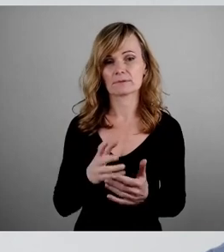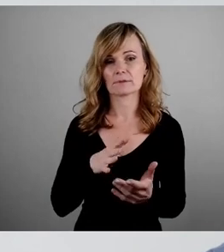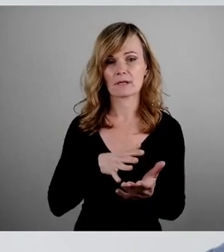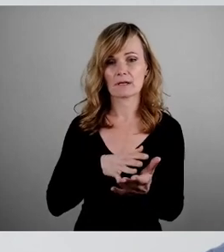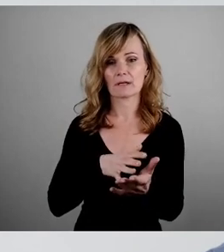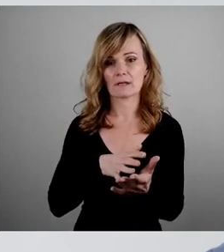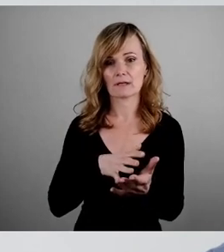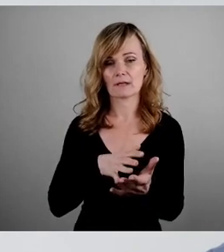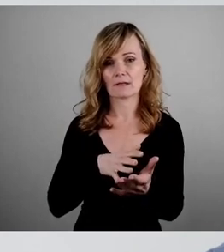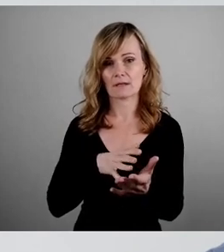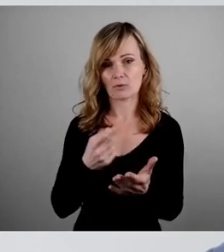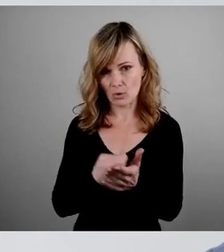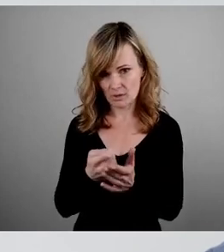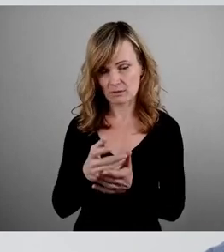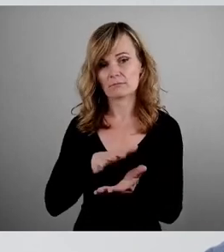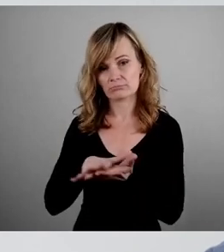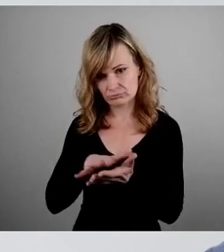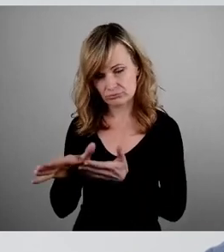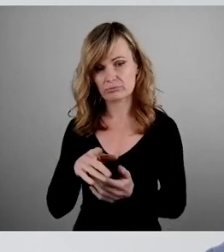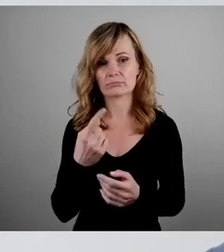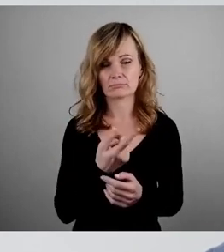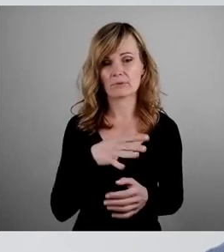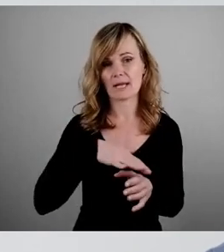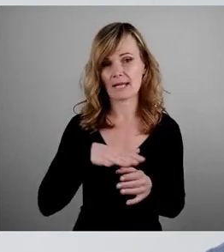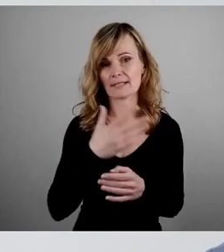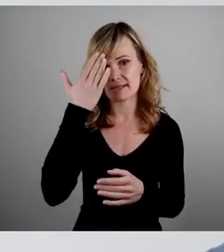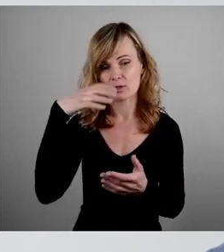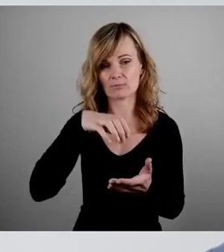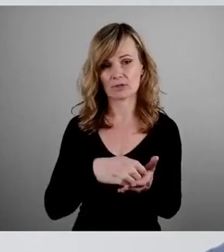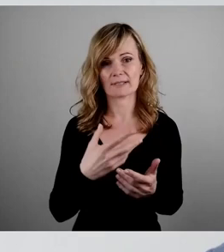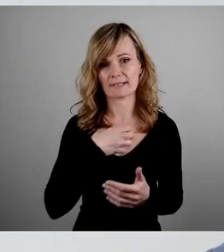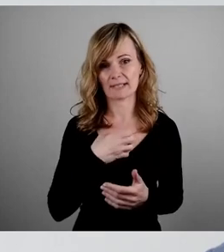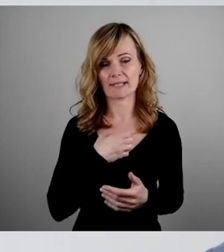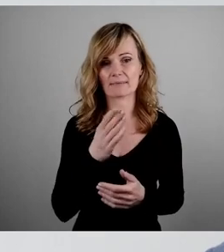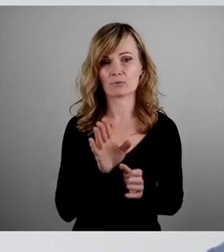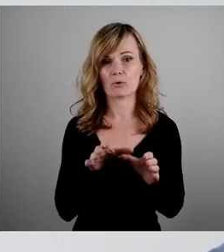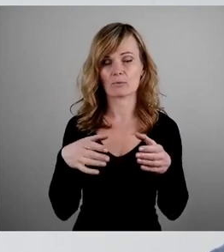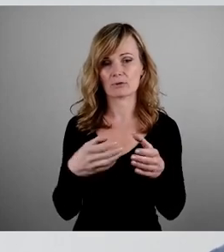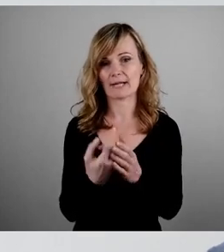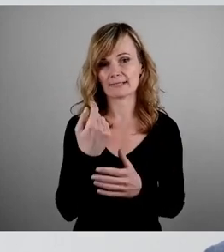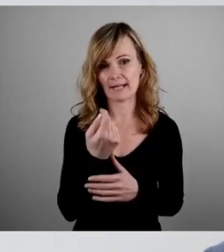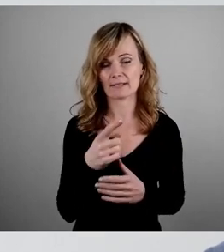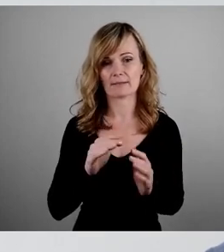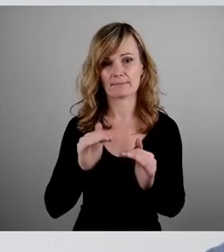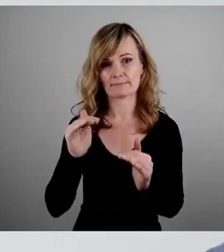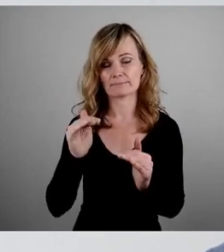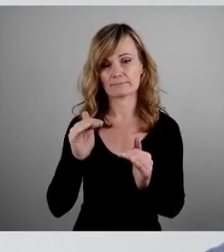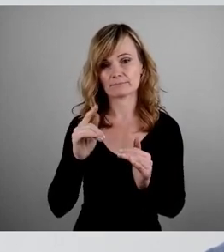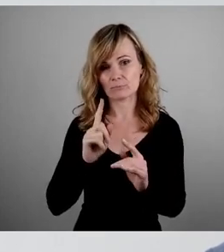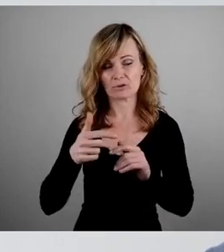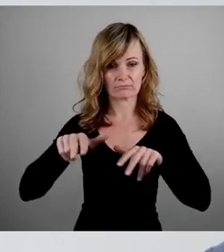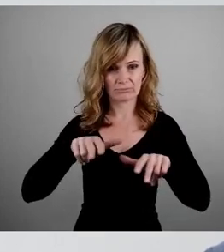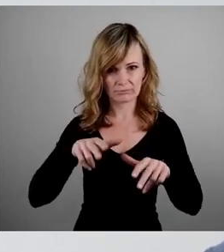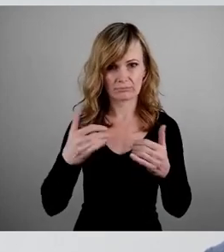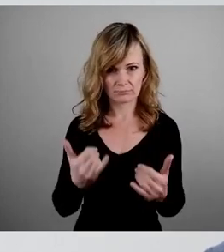die die Landeshauptstadt Dresden, mit kommunalen Geldern zu bewältigen hat, hier auf